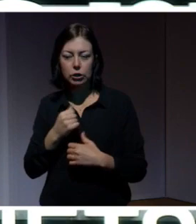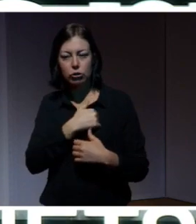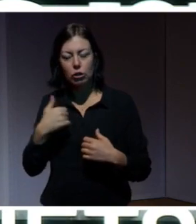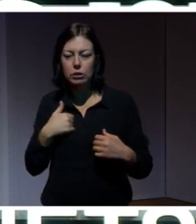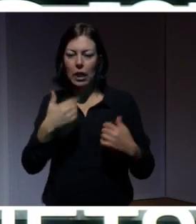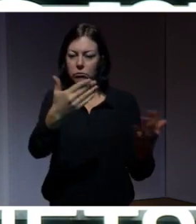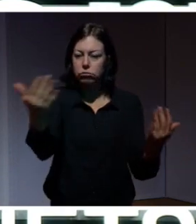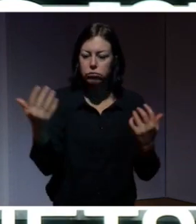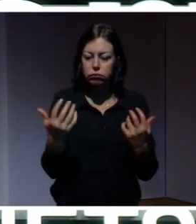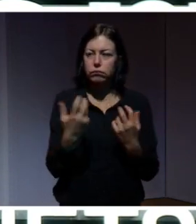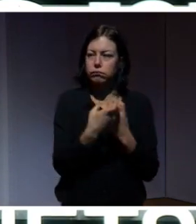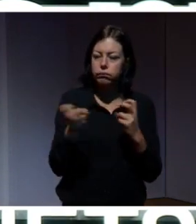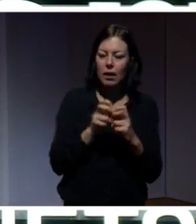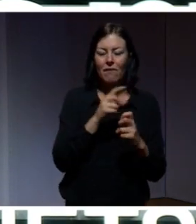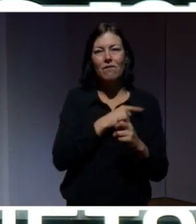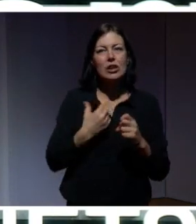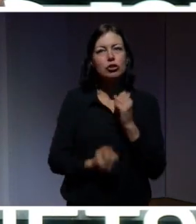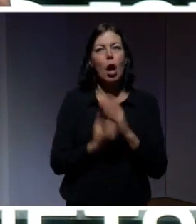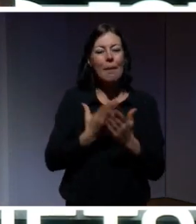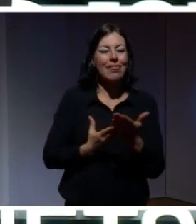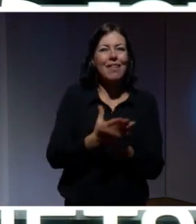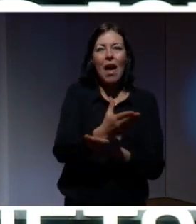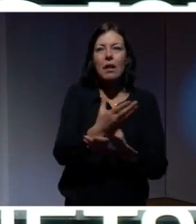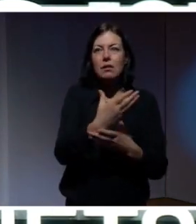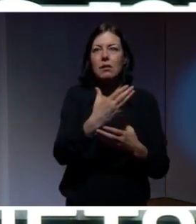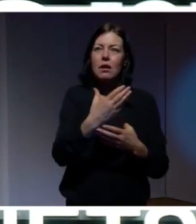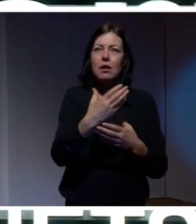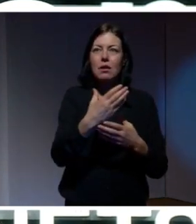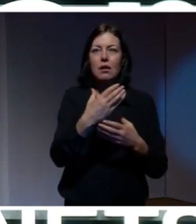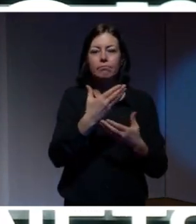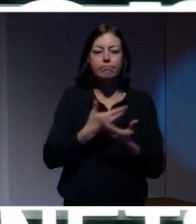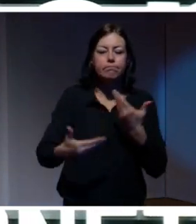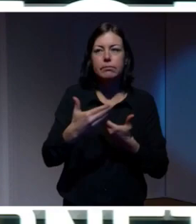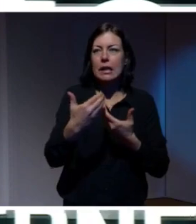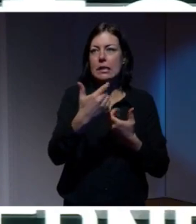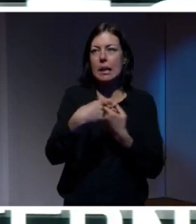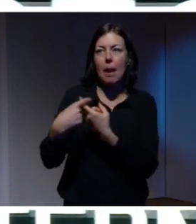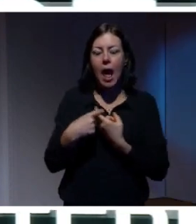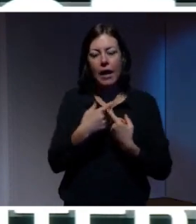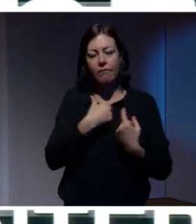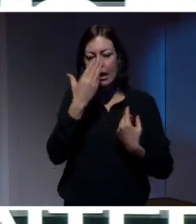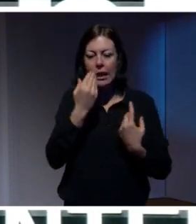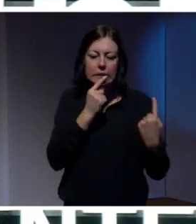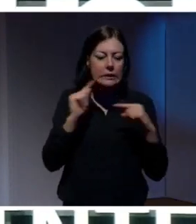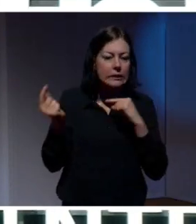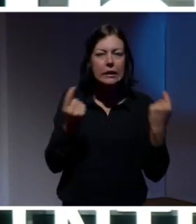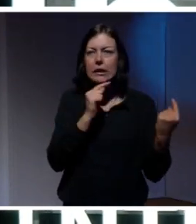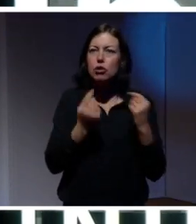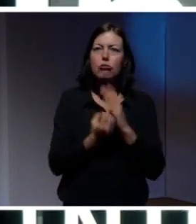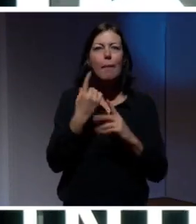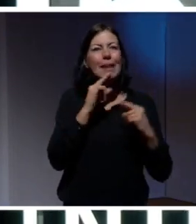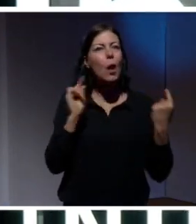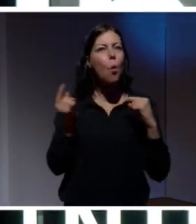tvärvetenskapligt sammanhang där vi kunde föra en kontinuerlig dialog och en undersökande dialog kring de här frågorna.